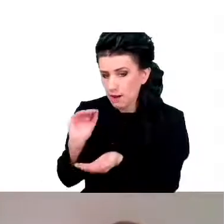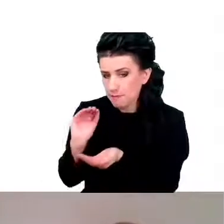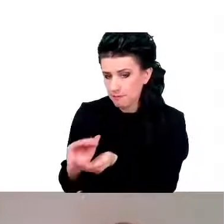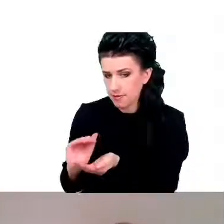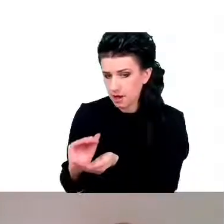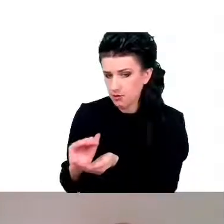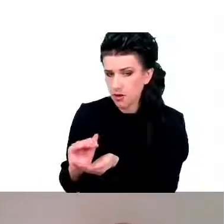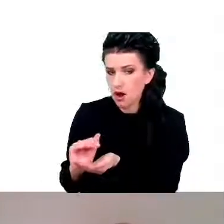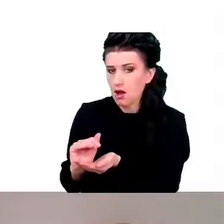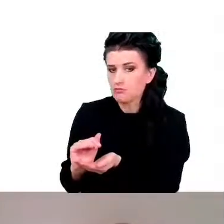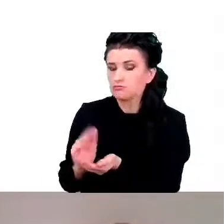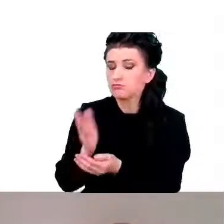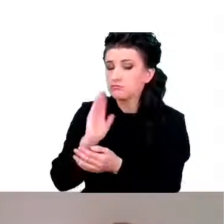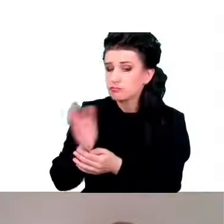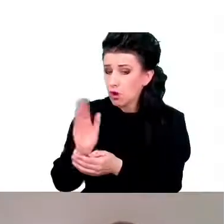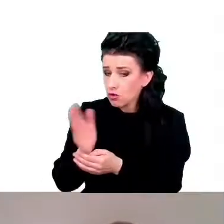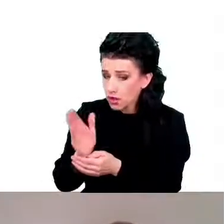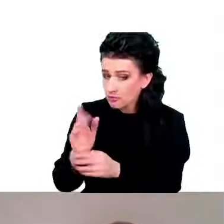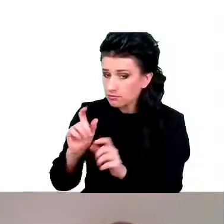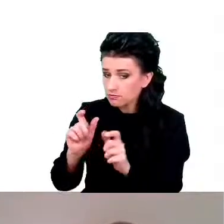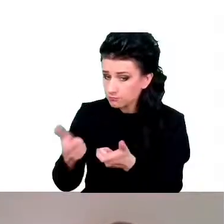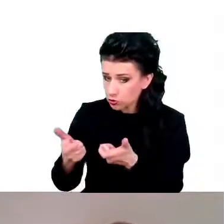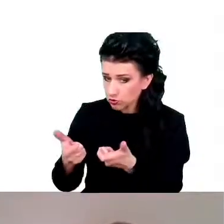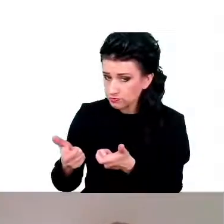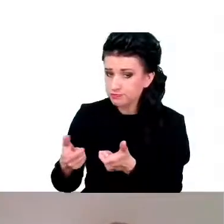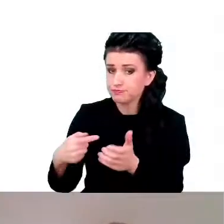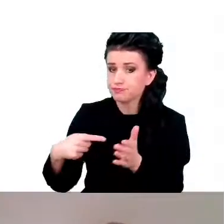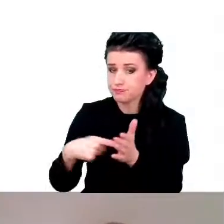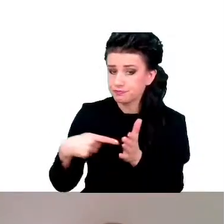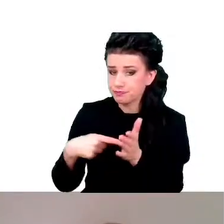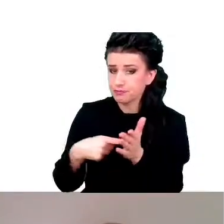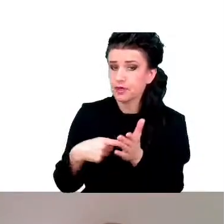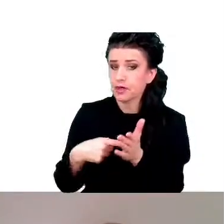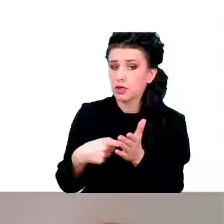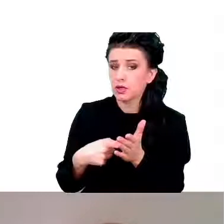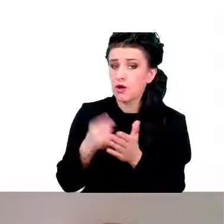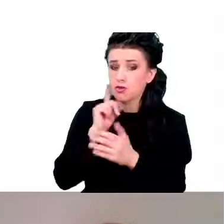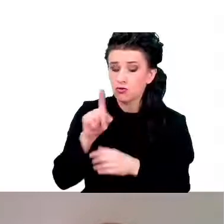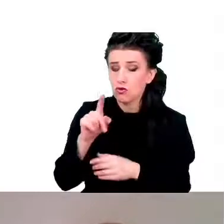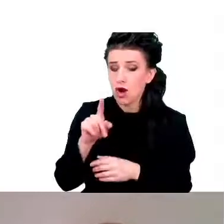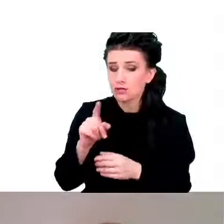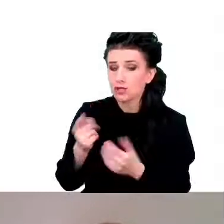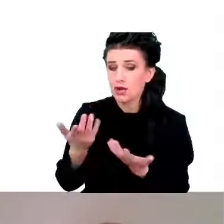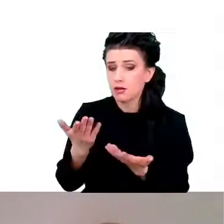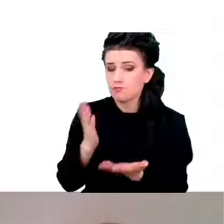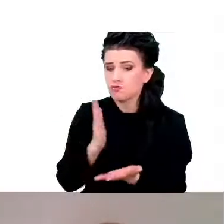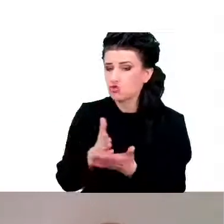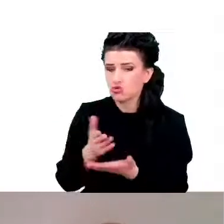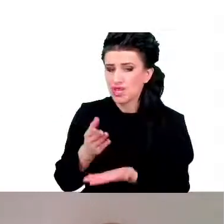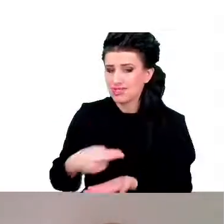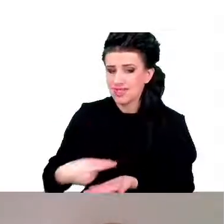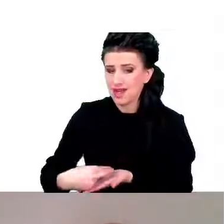kiedy właśnie te mechanizmy już sobie nie radzą,